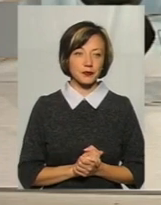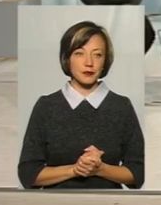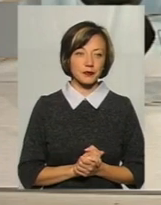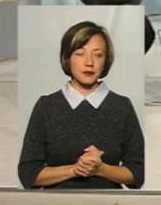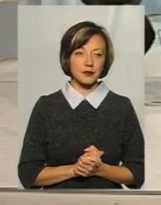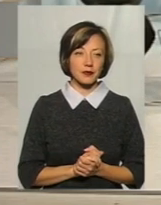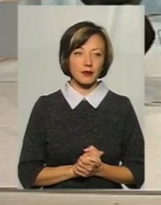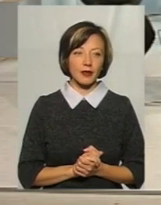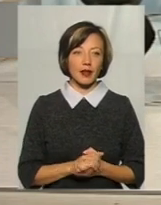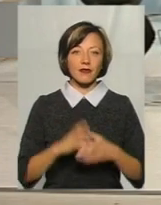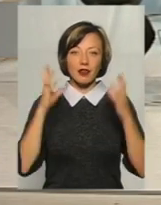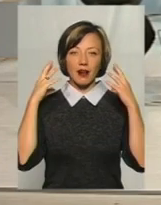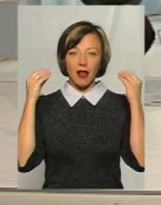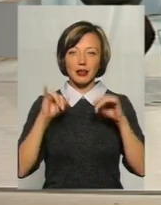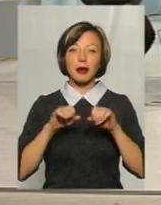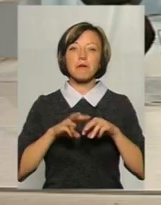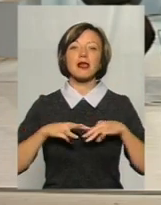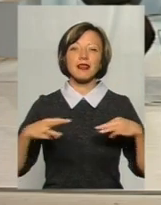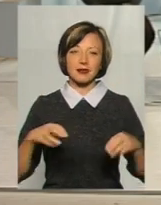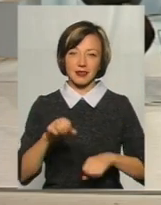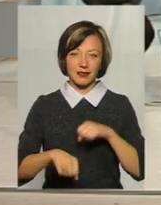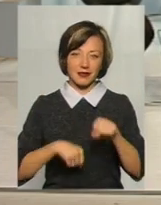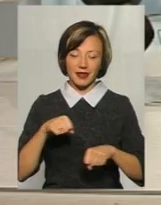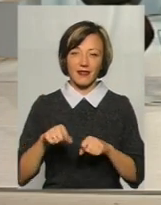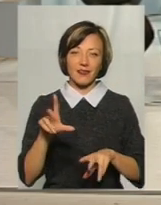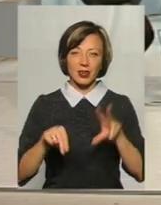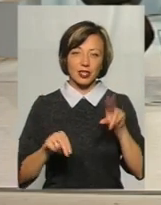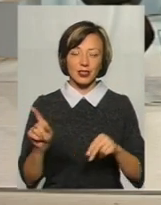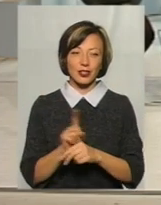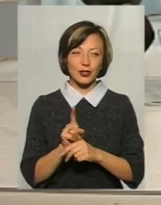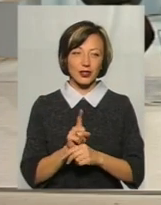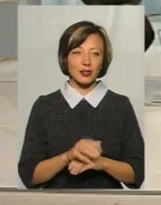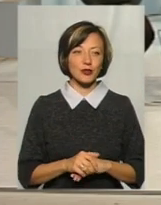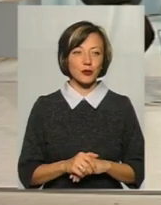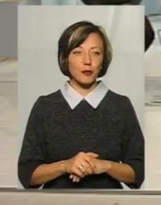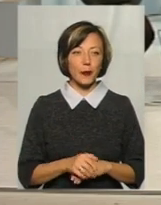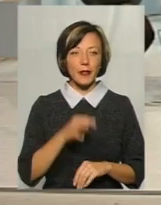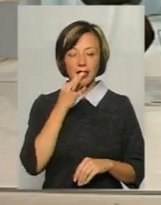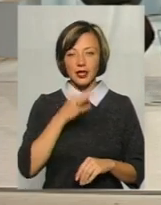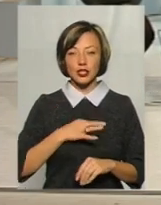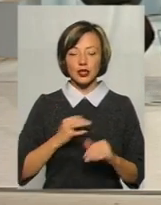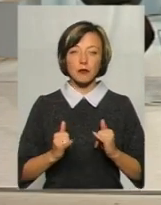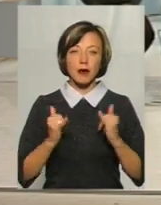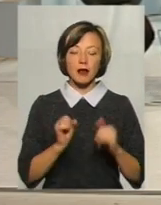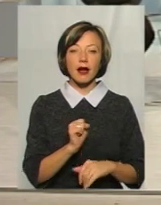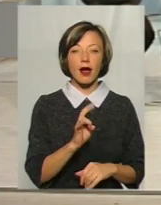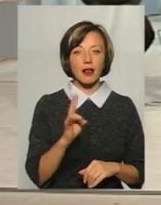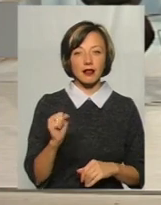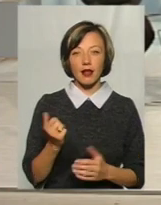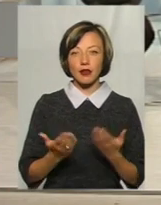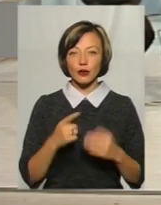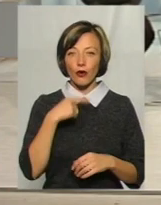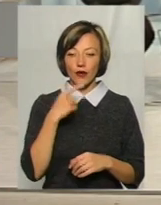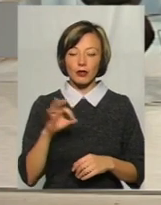Нідерландах і міністри їздять на велосипедах, і це вважається нормою. Скажіть, будь ласка, пані Анно, а якщо говорити про